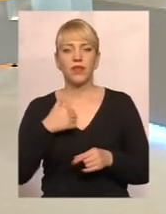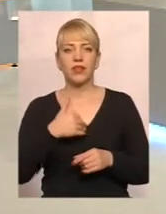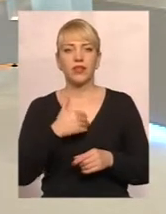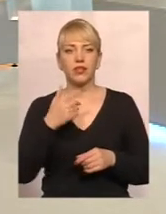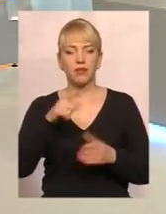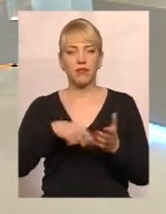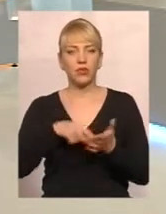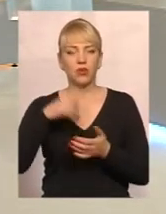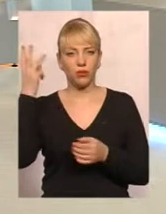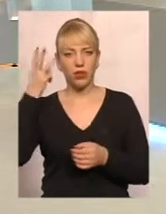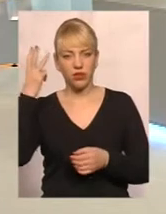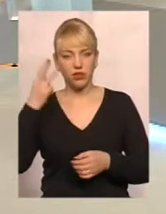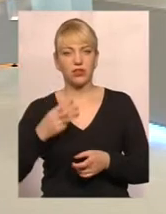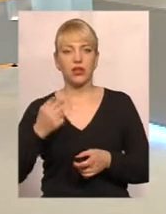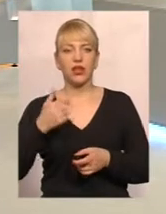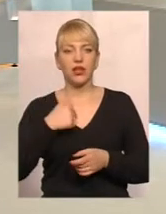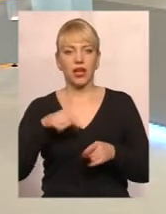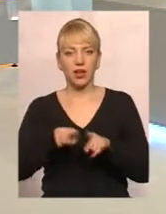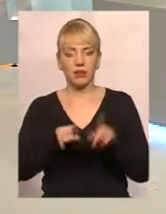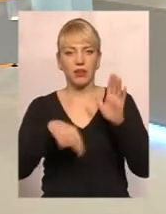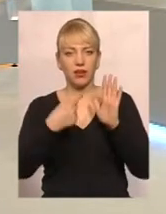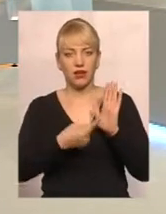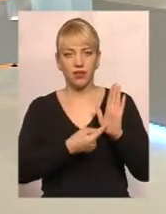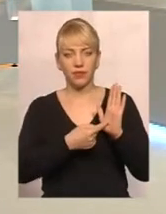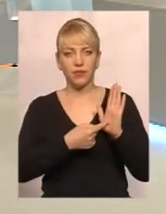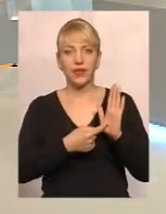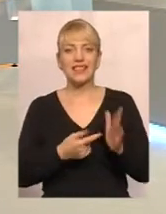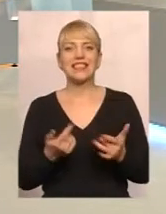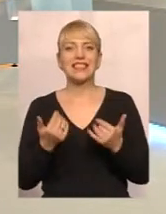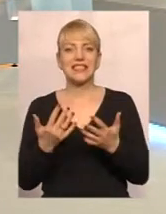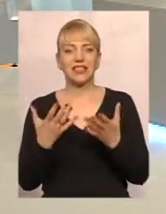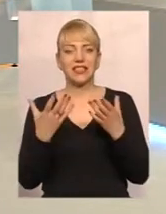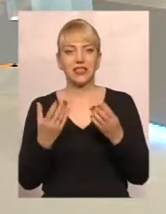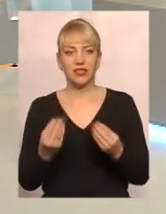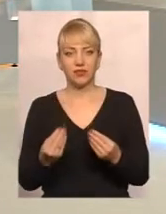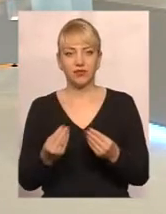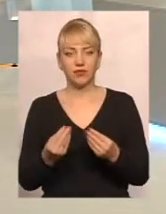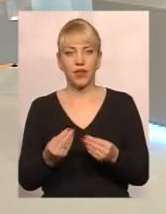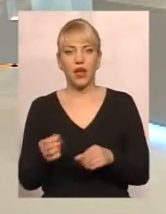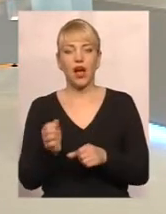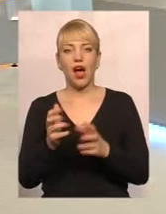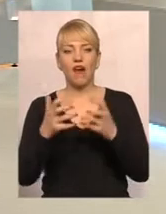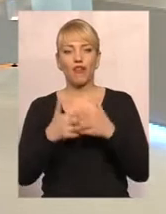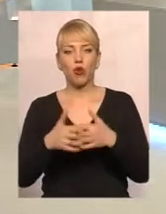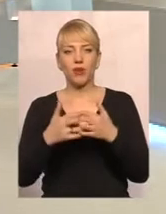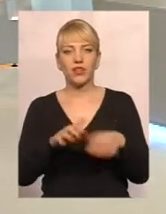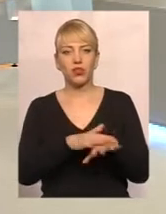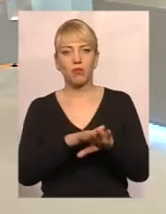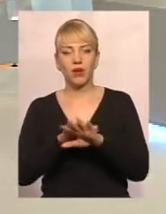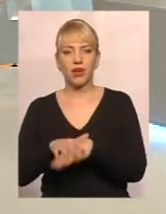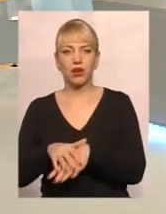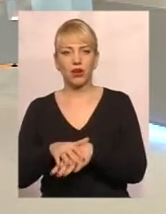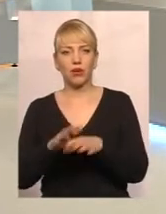Смельницького таке питання. Скільки днів автоматично перераховується